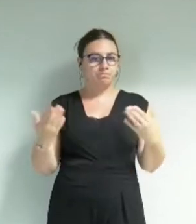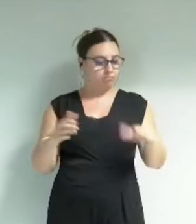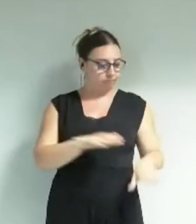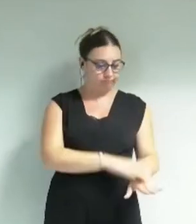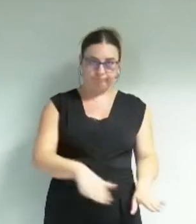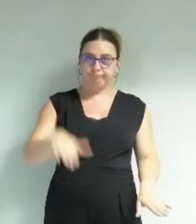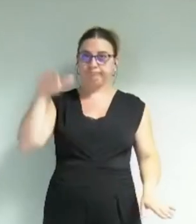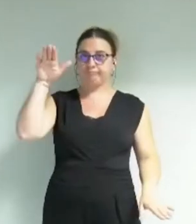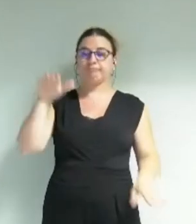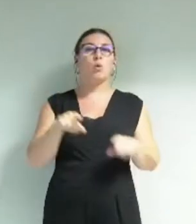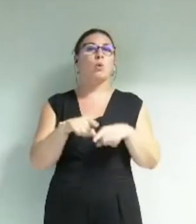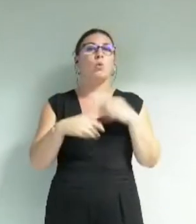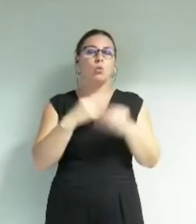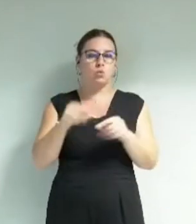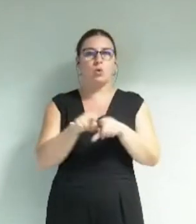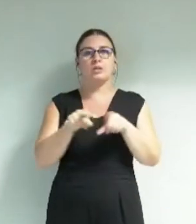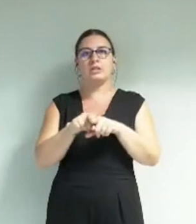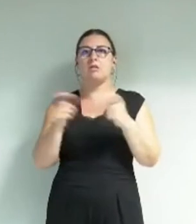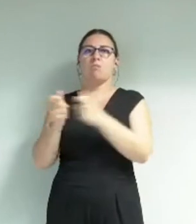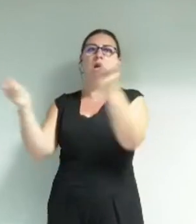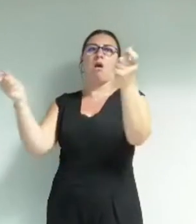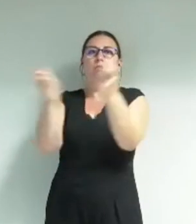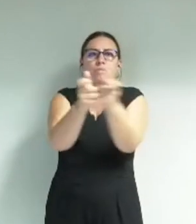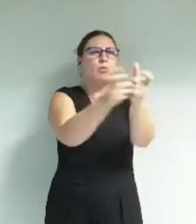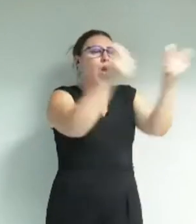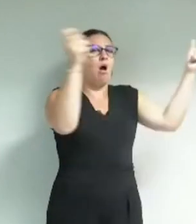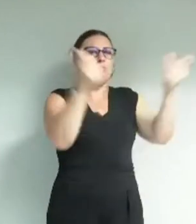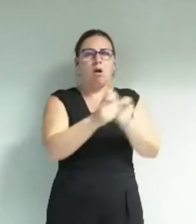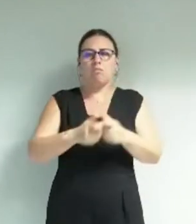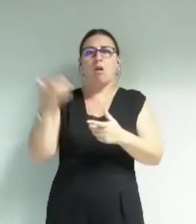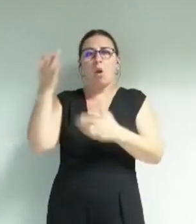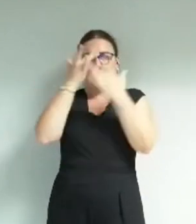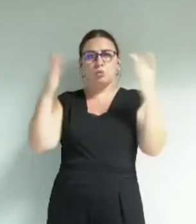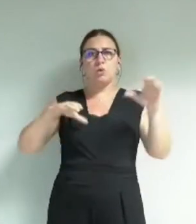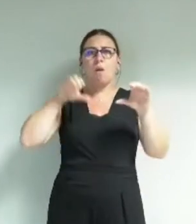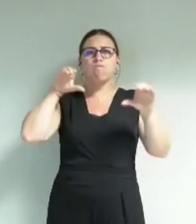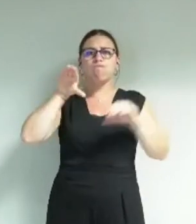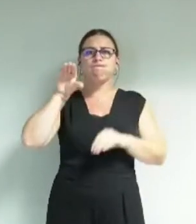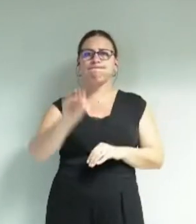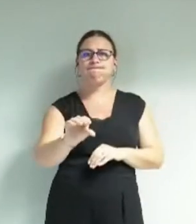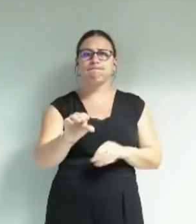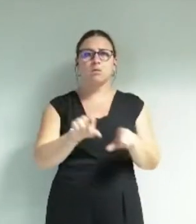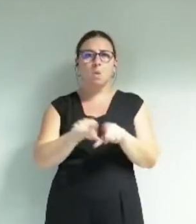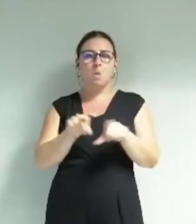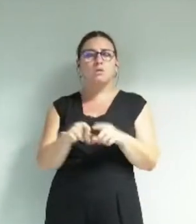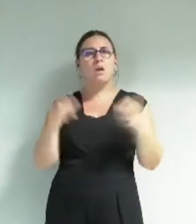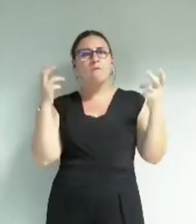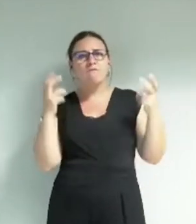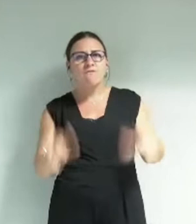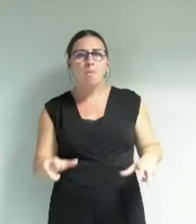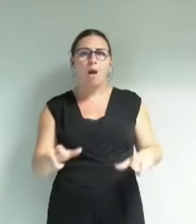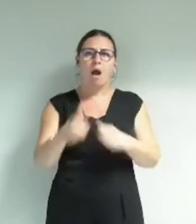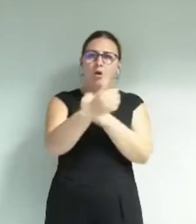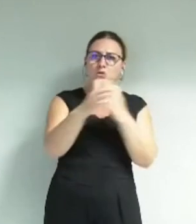tous les acteurs ont été touchés par la baisse généralisée des subventions à la culture, sans volonté de sanctuariser ce